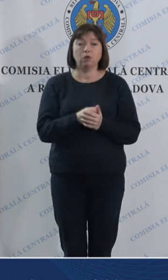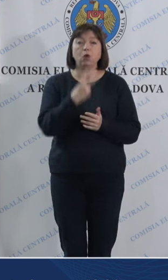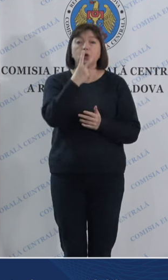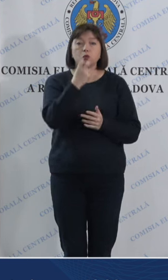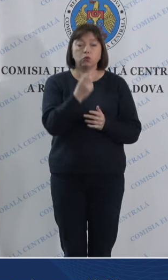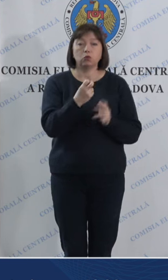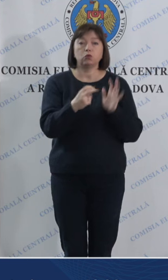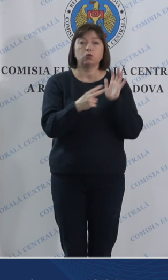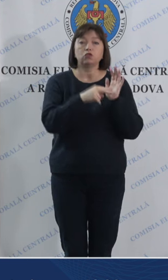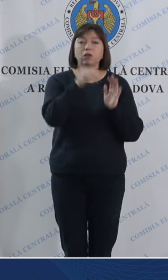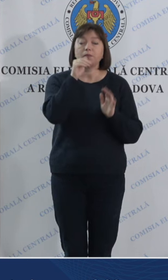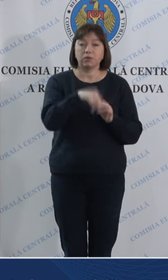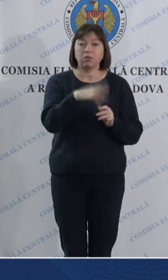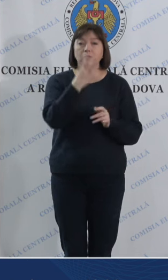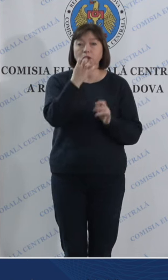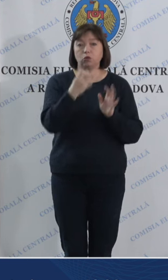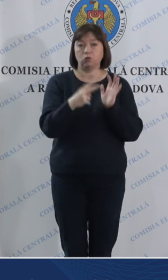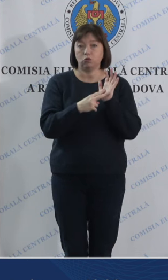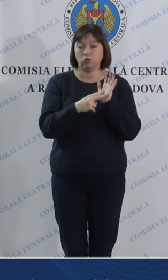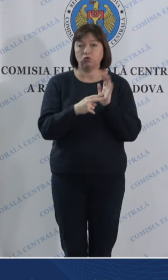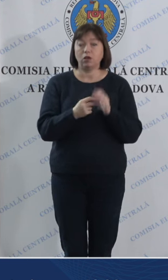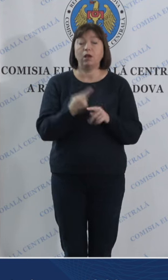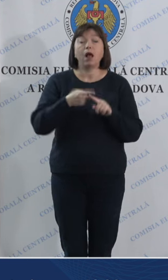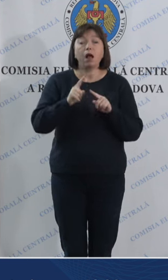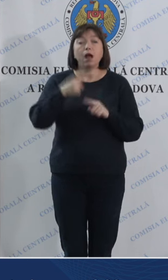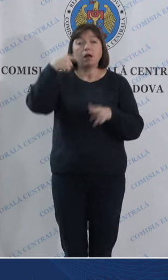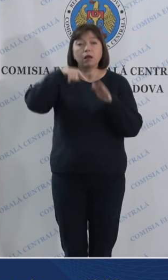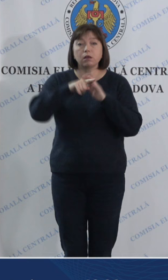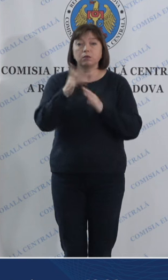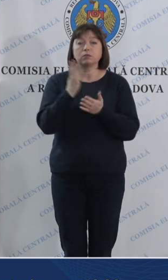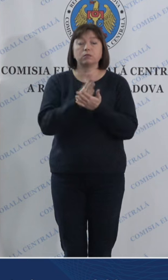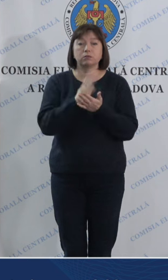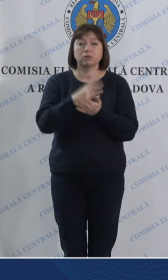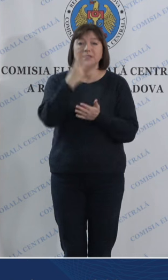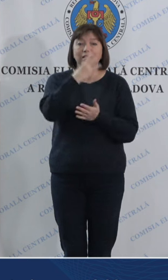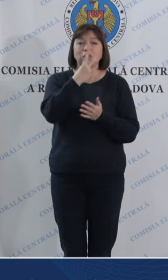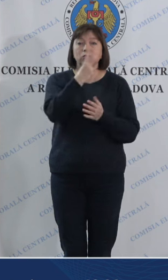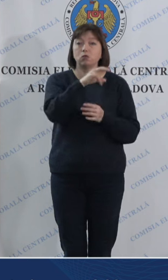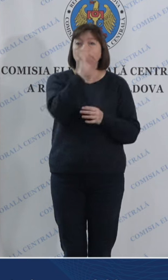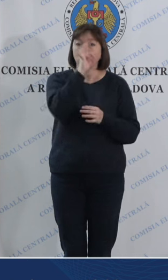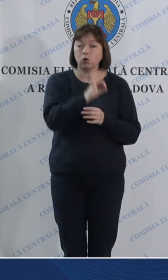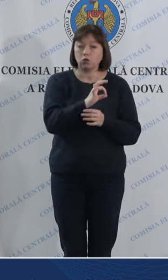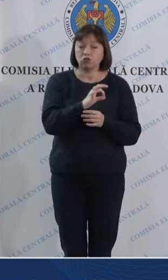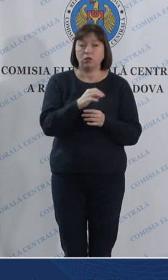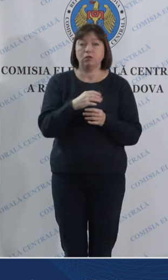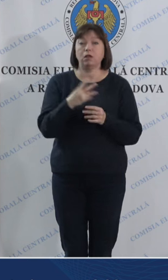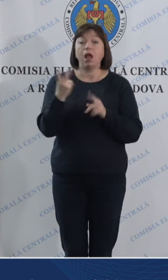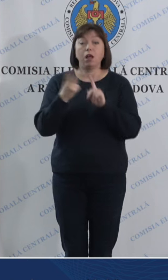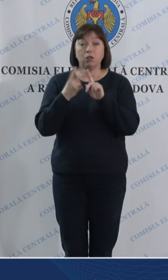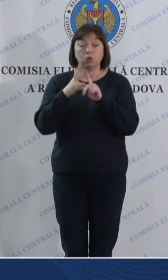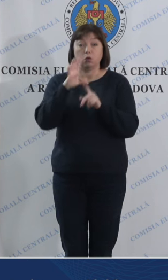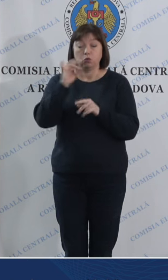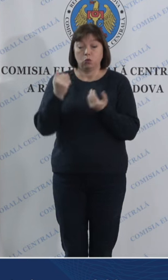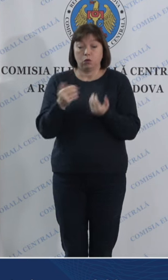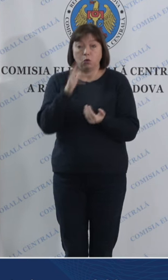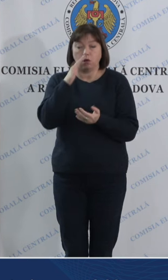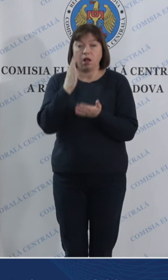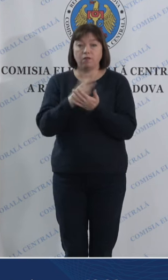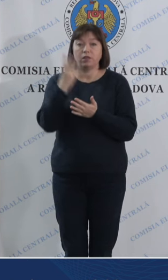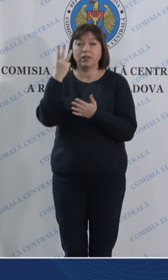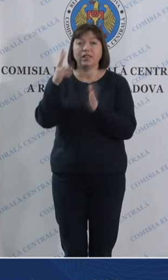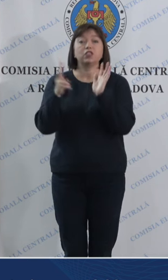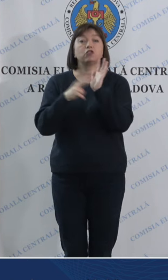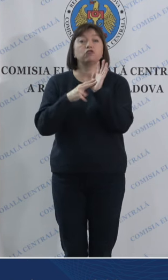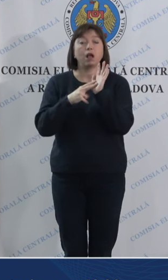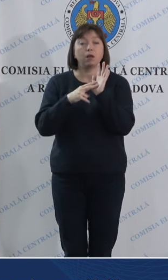207.407 ceea ce presupunea 32% În turul 2 la ora actuală avem 37